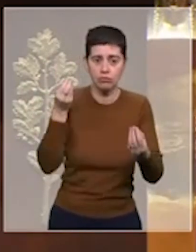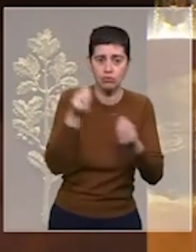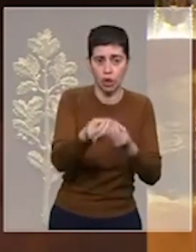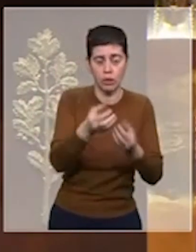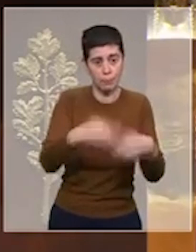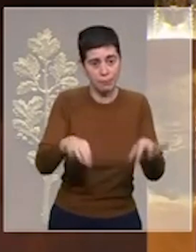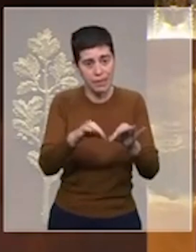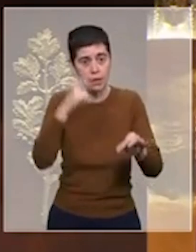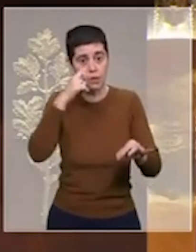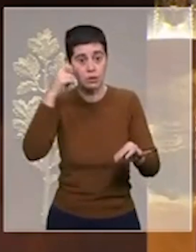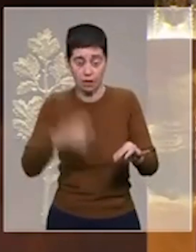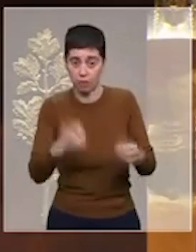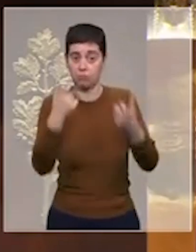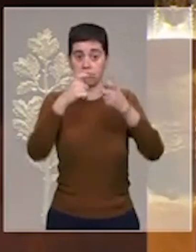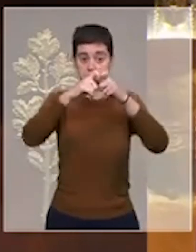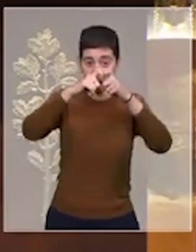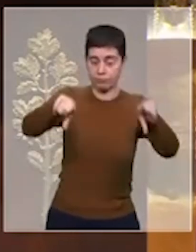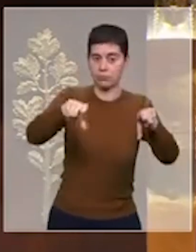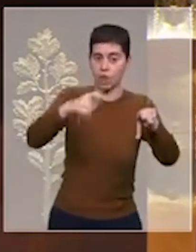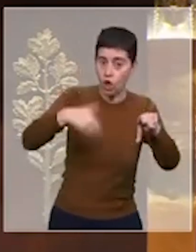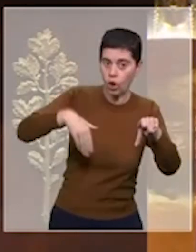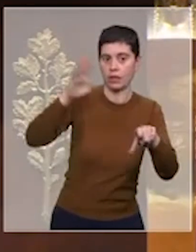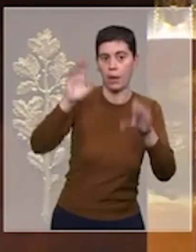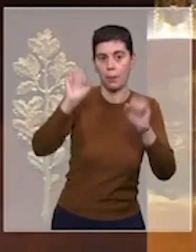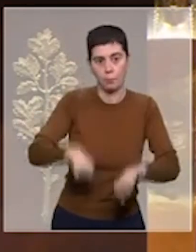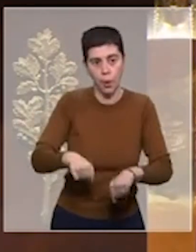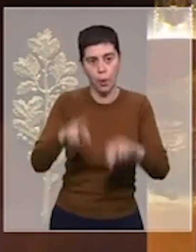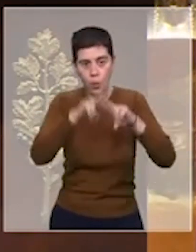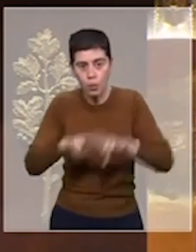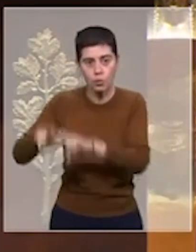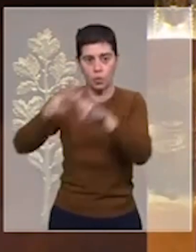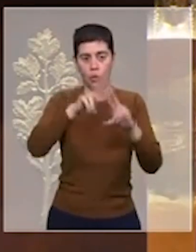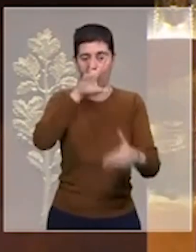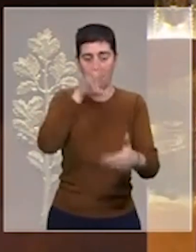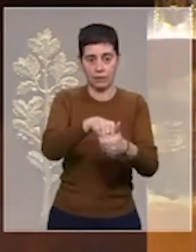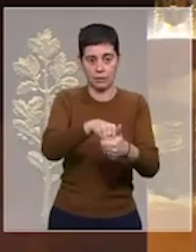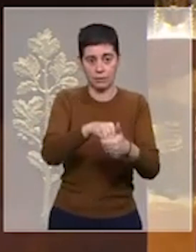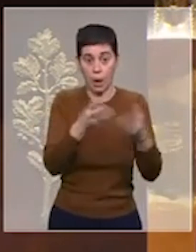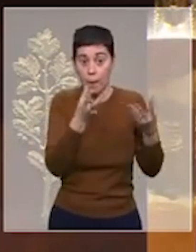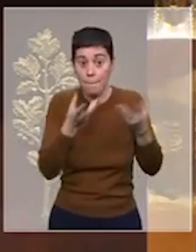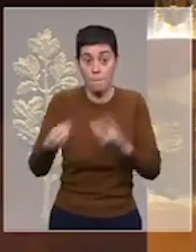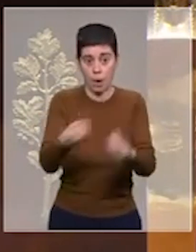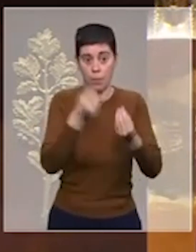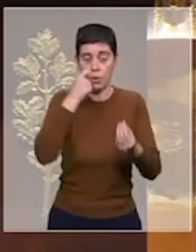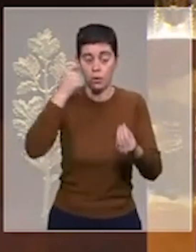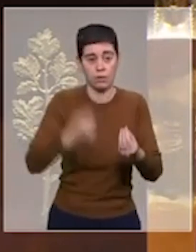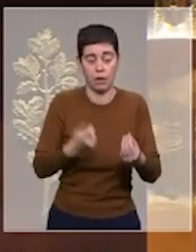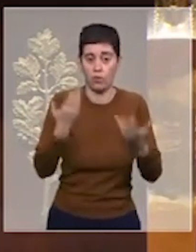l'Ukraine le statut de candidat à l'Union européenne. Le peuple ukrainien paye aujourd'hui un prix